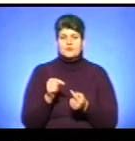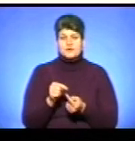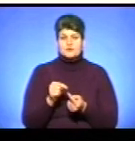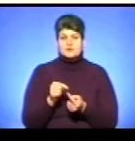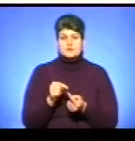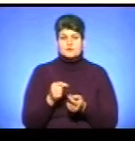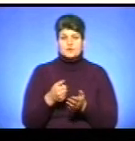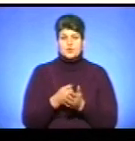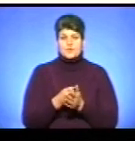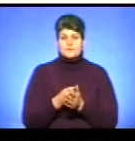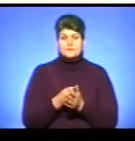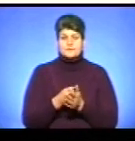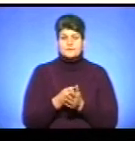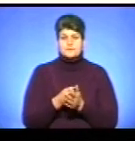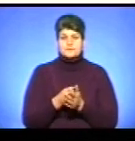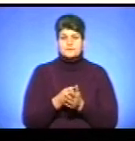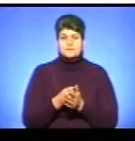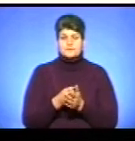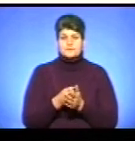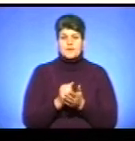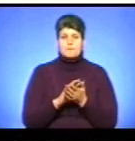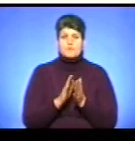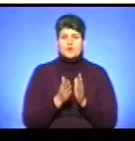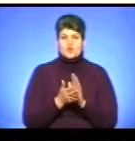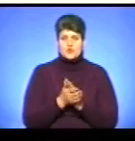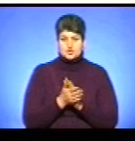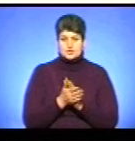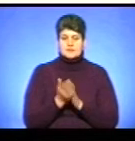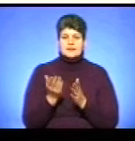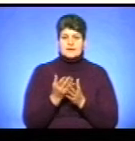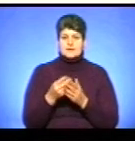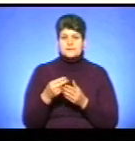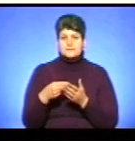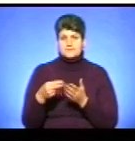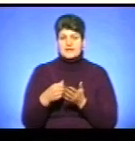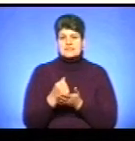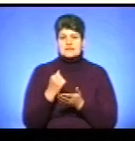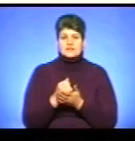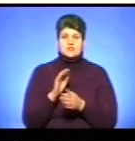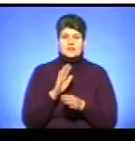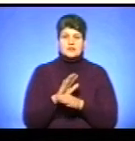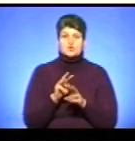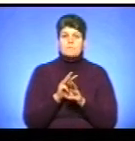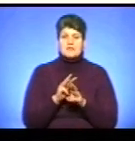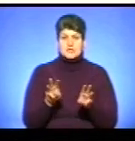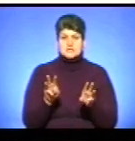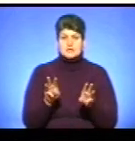положень, які регламентують, які затверджені наказом міністра.